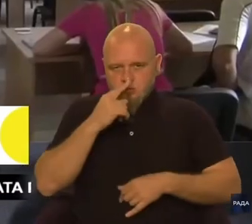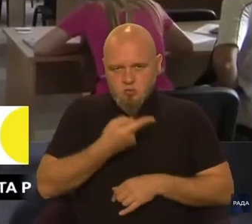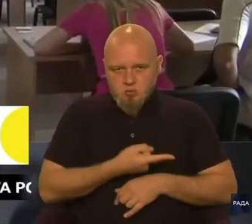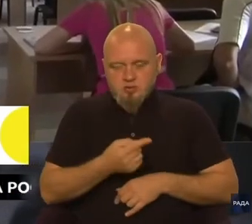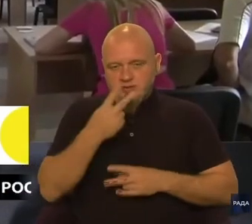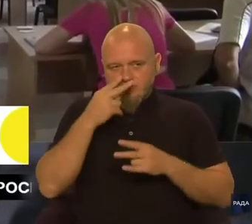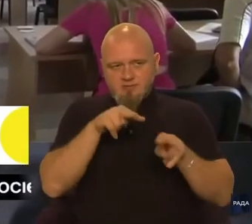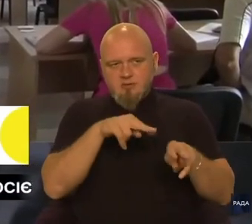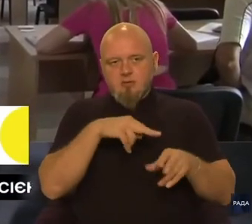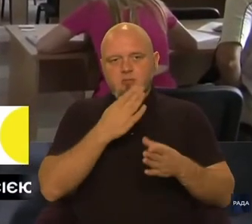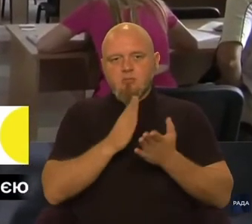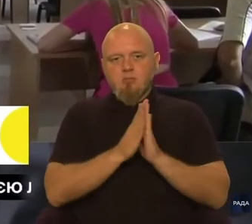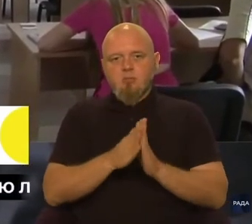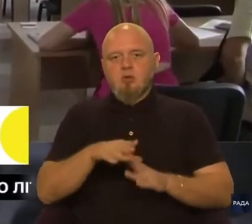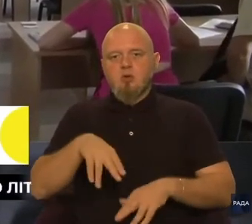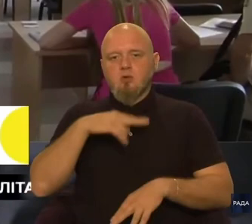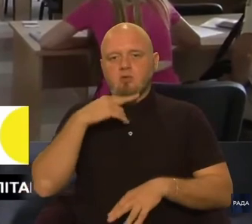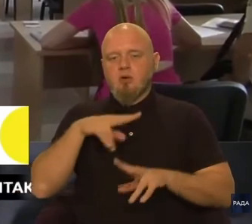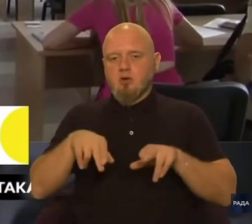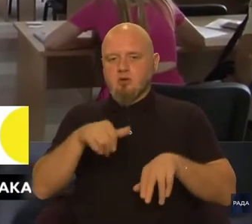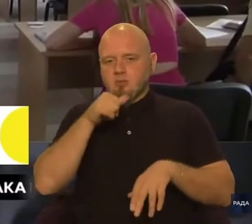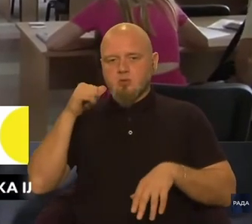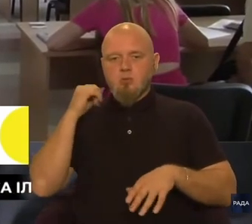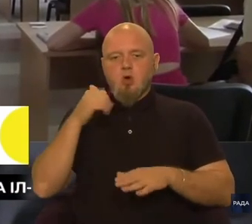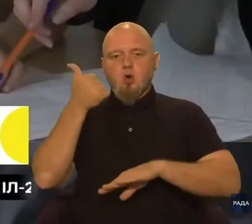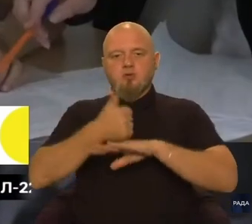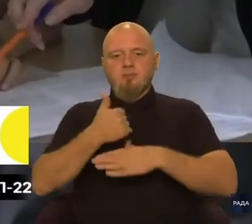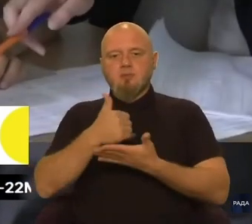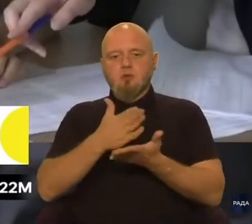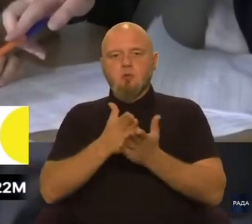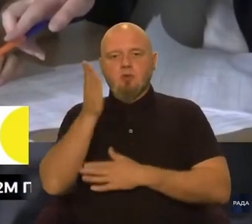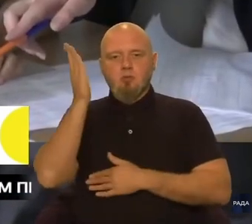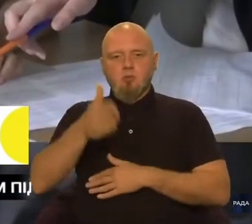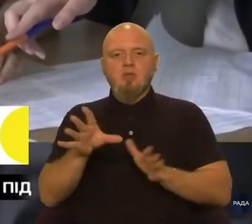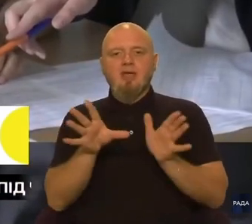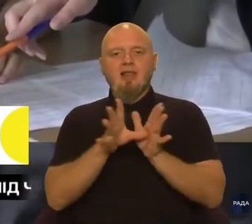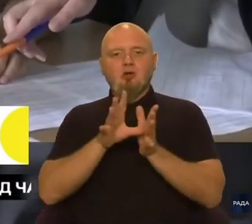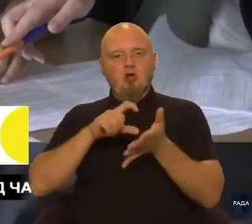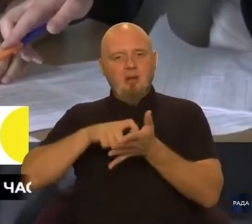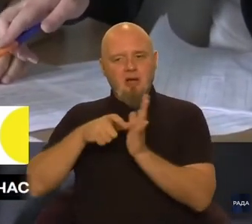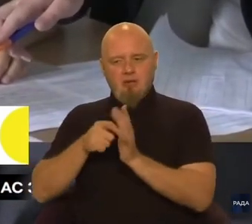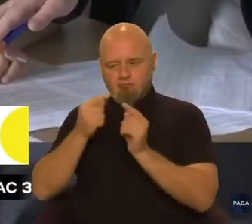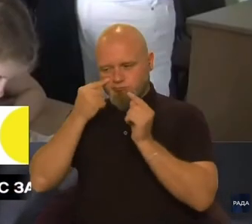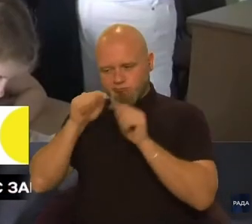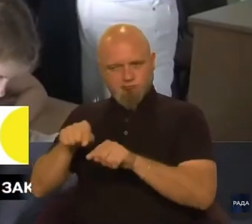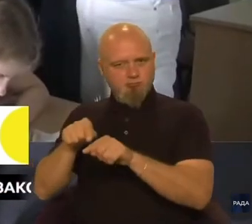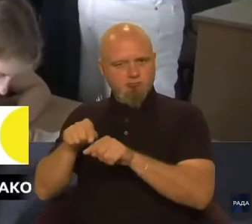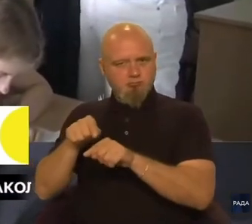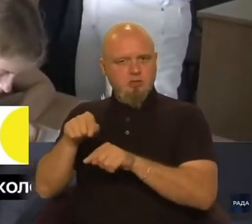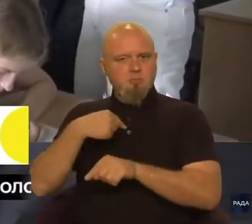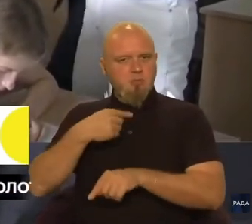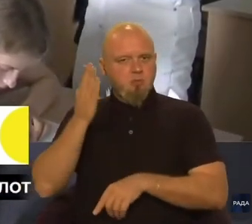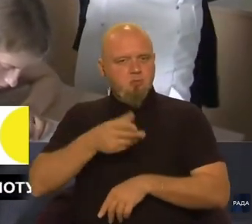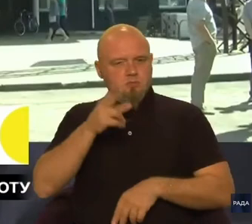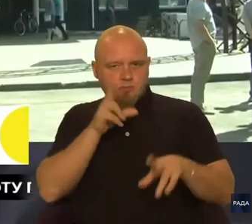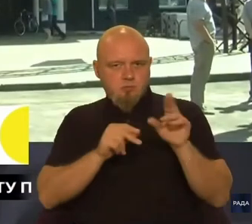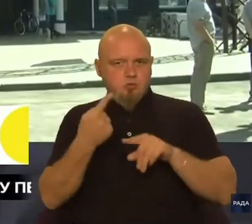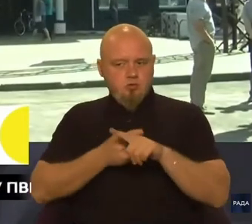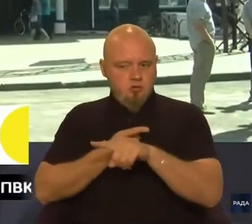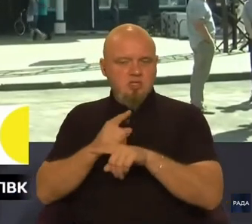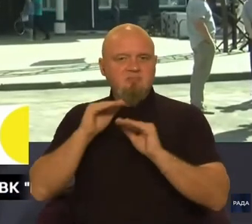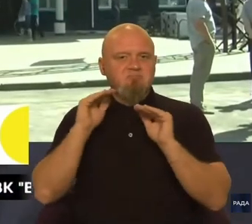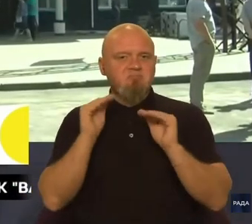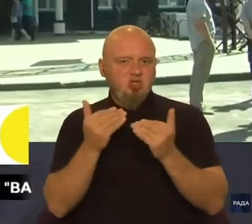зверніть, будь ласка, увагу, як і в минулому, основним інструментом буде все ж таки електронний кабінет. Ми будемо сподіватися, що це